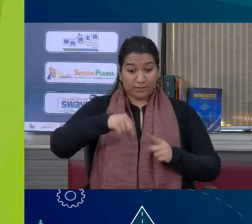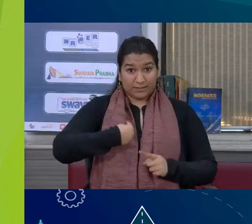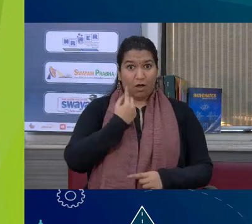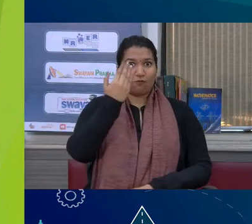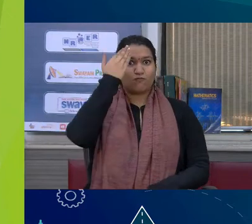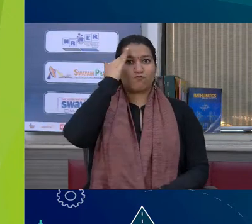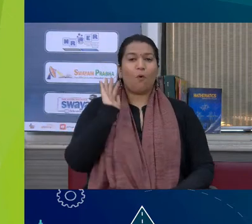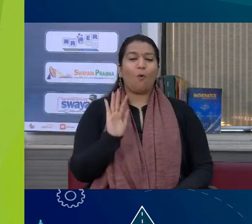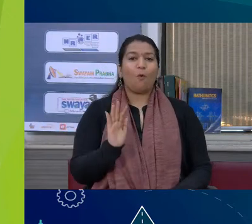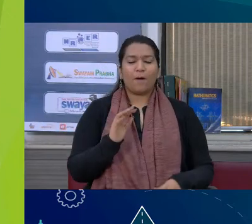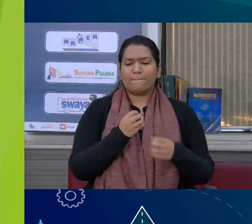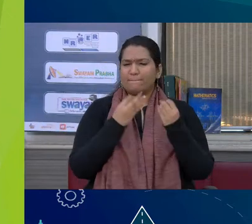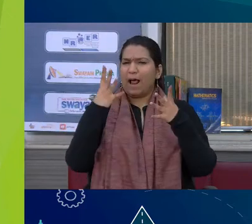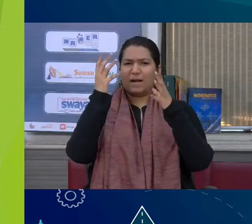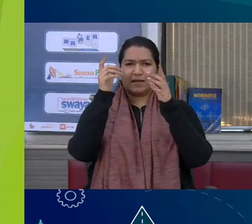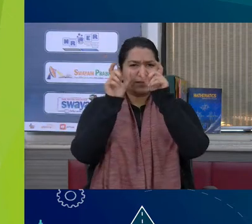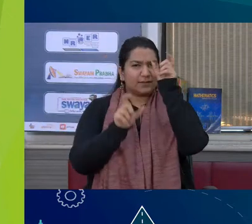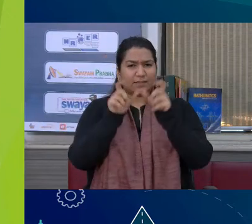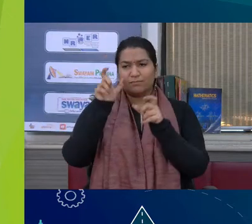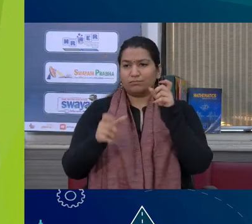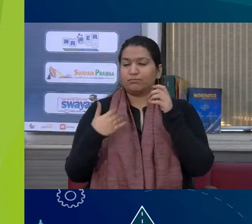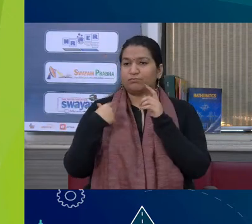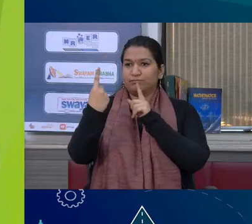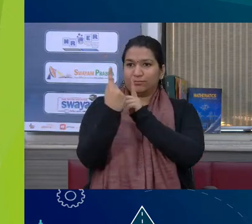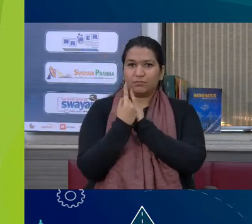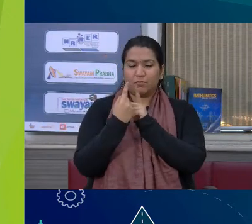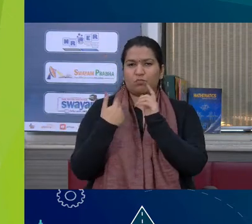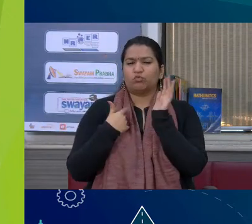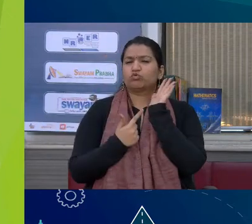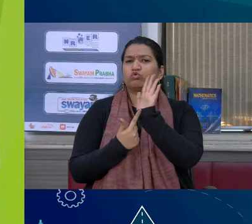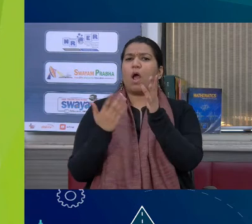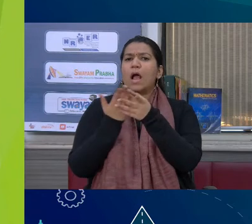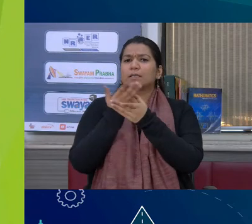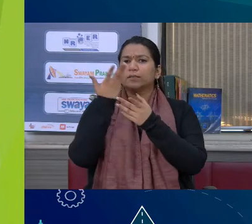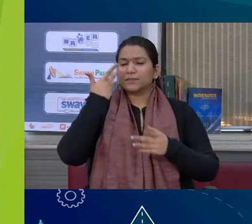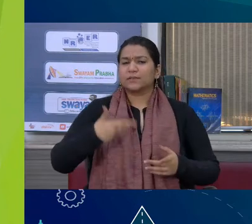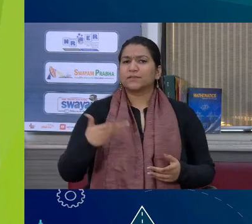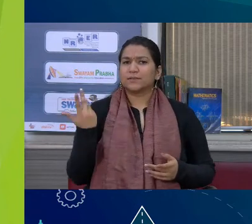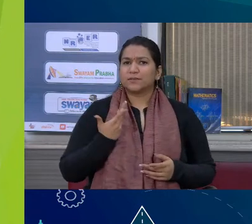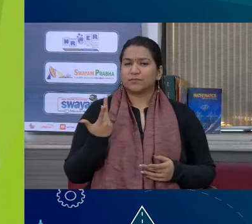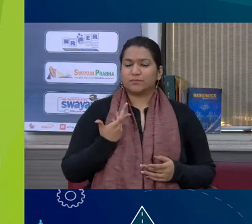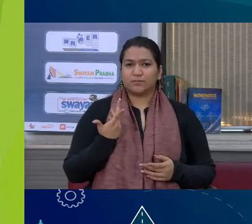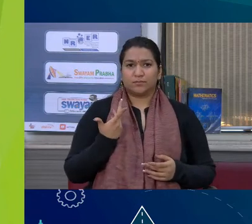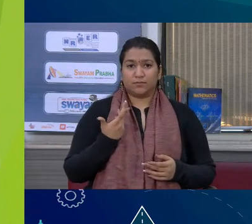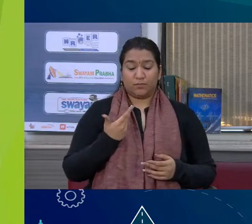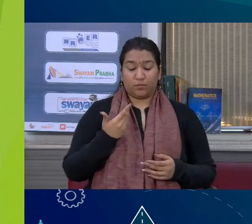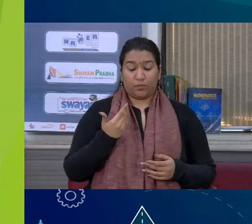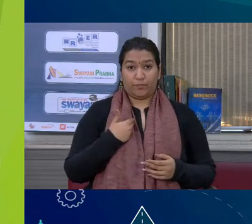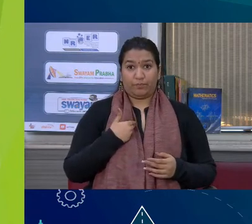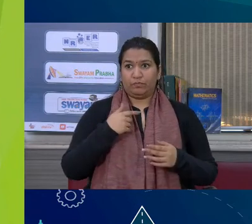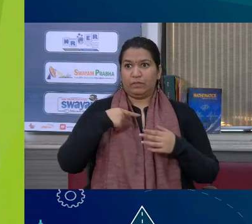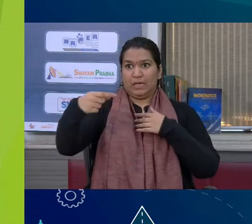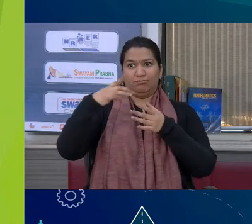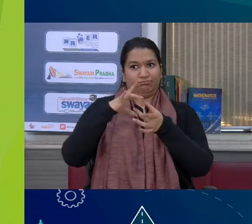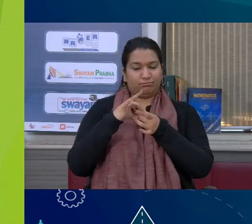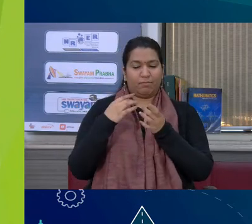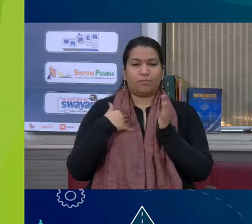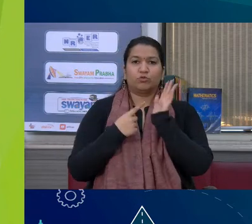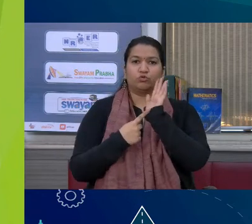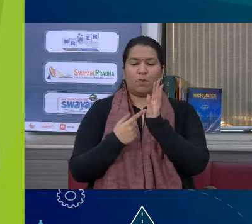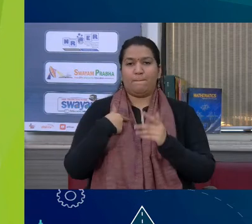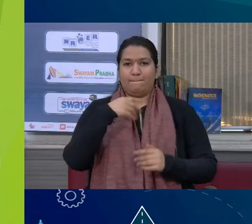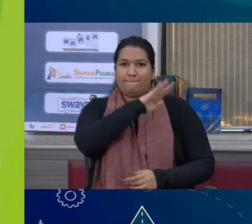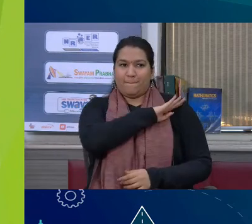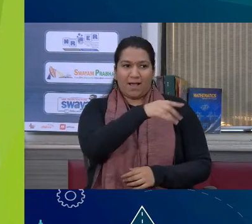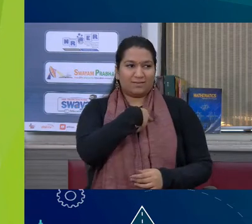हम अक्सर दूसरों के सामने अपने आपको इस तरह से प्रदर्शित करते हैं जिस तरह का हमारे सामने वाले से संबंद है हम अपने